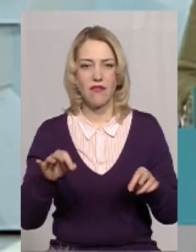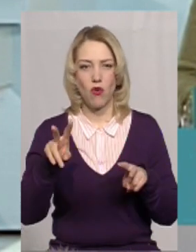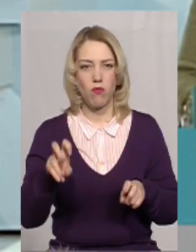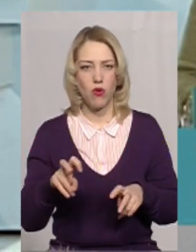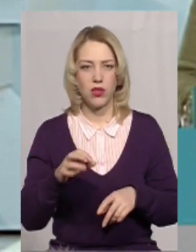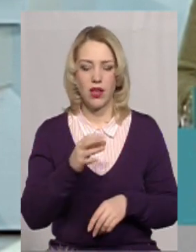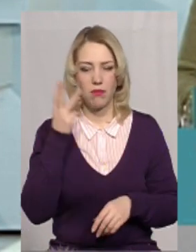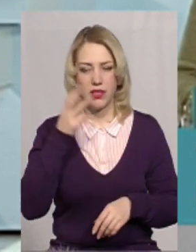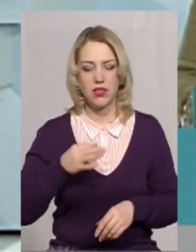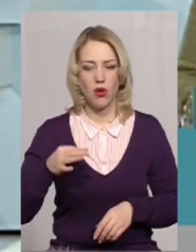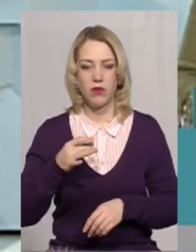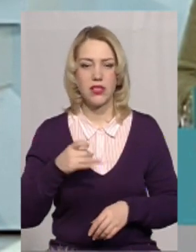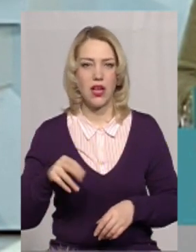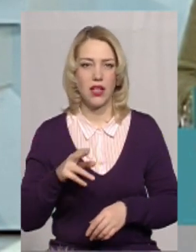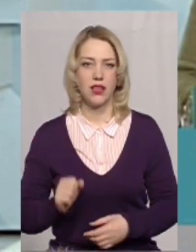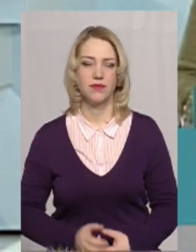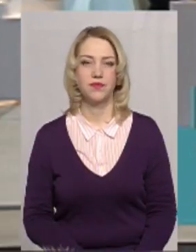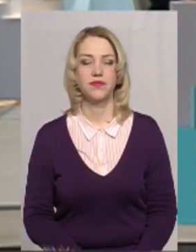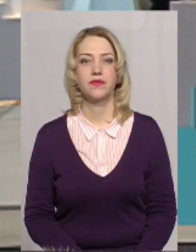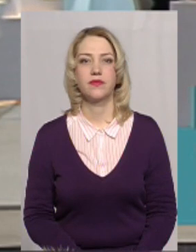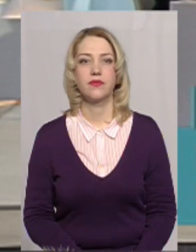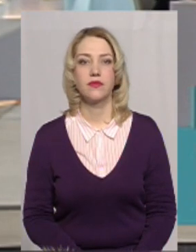Хмельницькій обласній раді. Вітаю, пані Лілія.